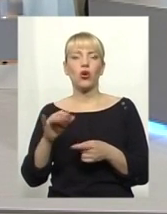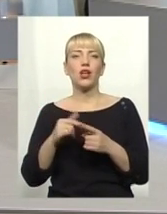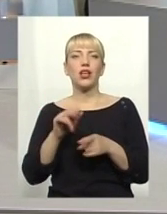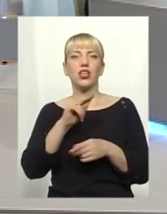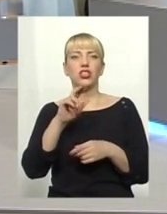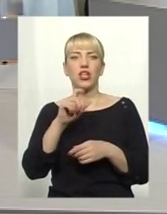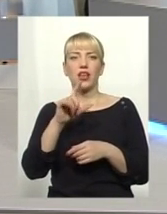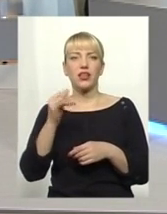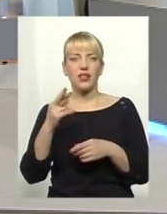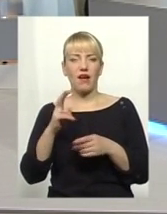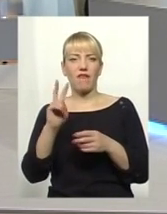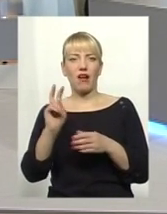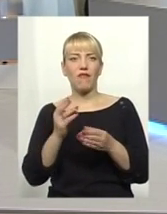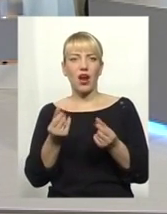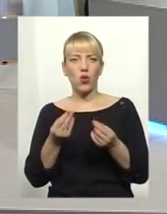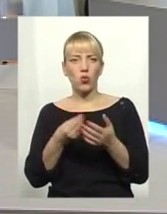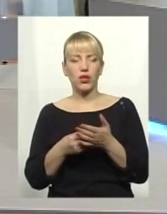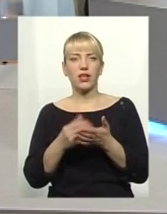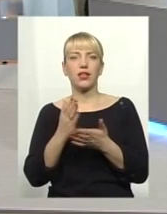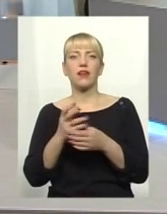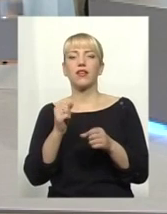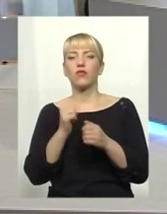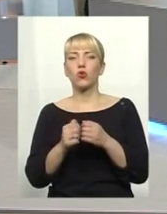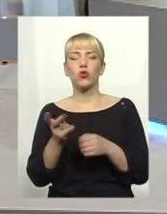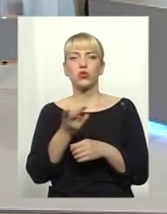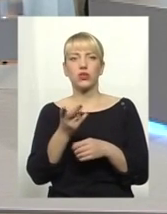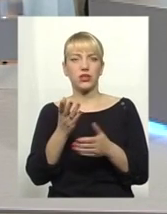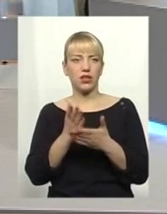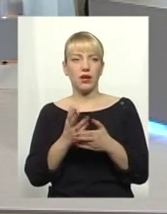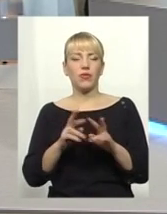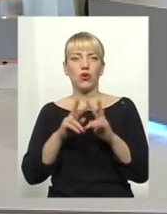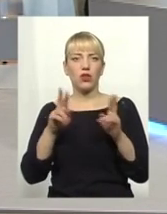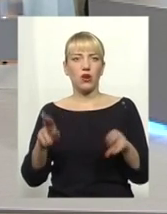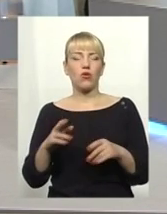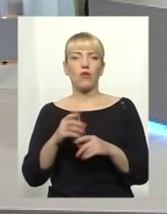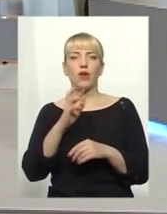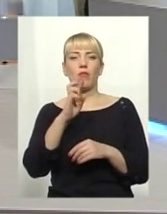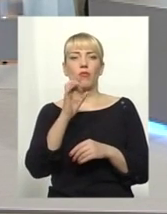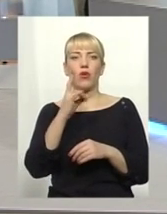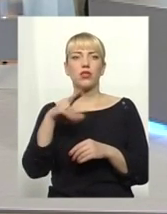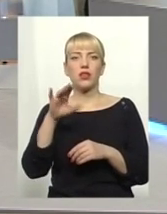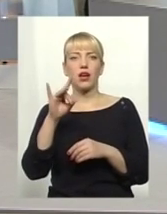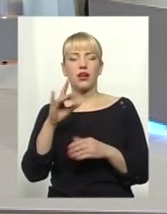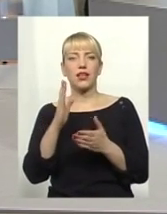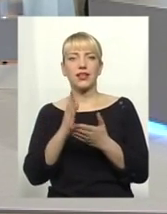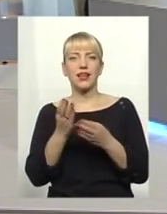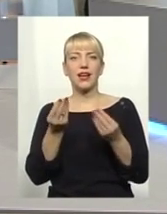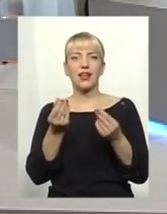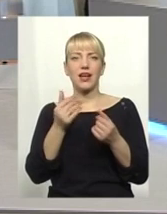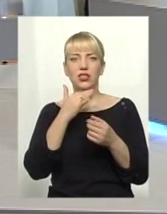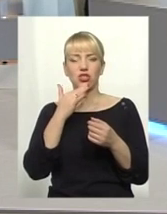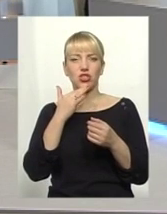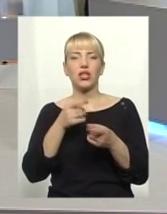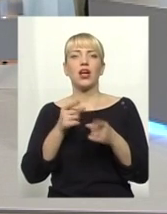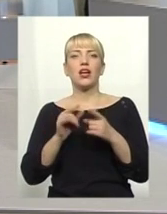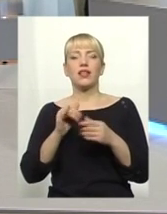І в кожного практично 100% однакового. Віктор Бондар, він також має кешу, має багато в сім'ї